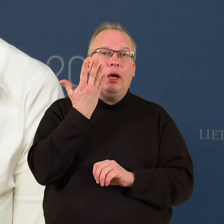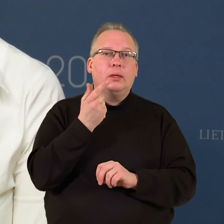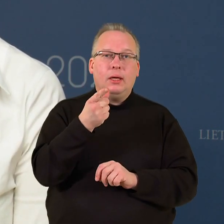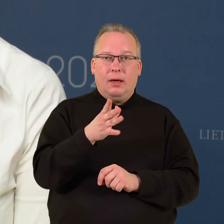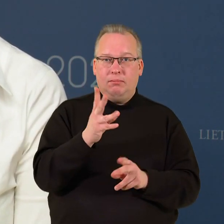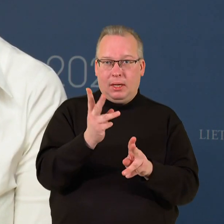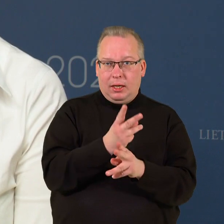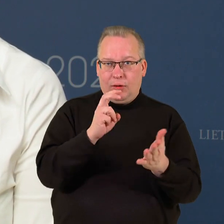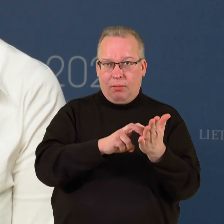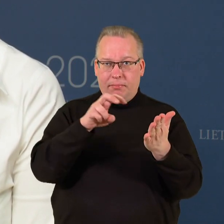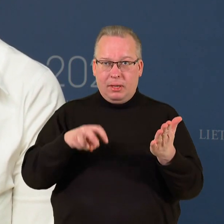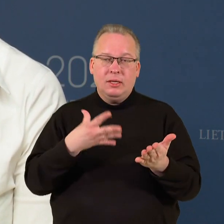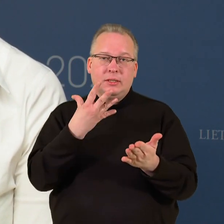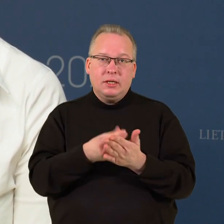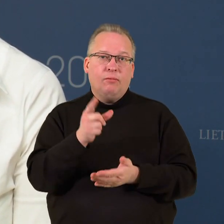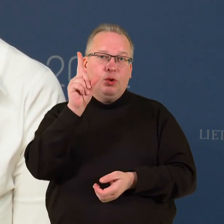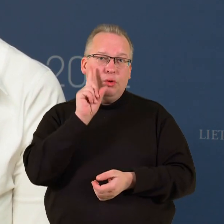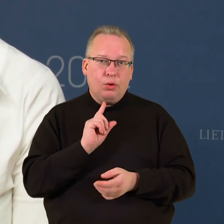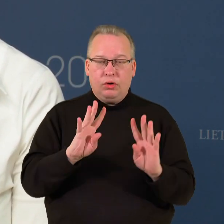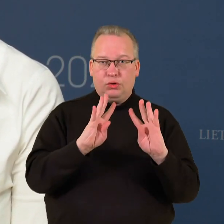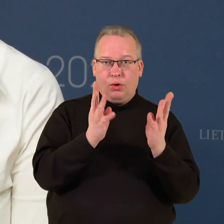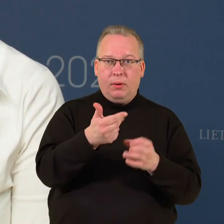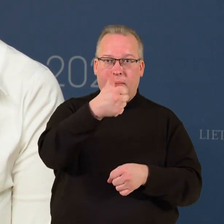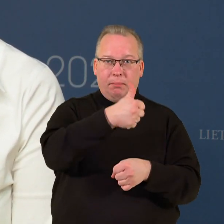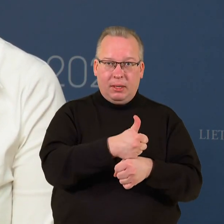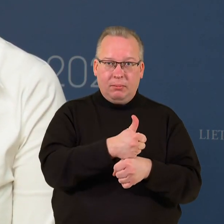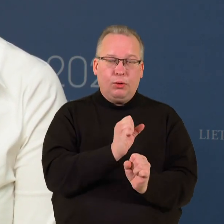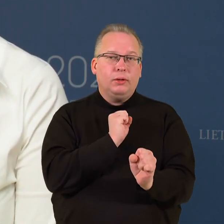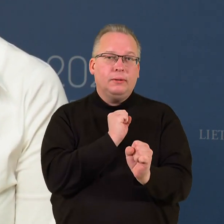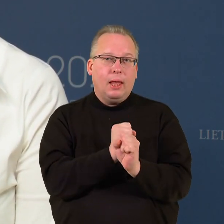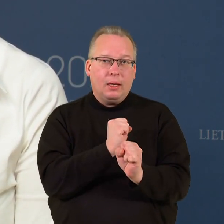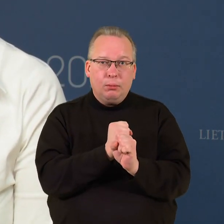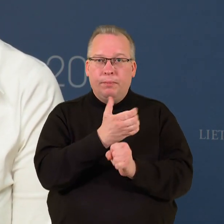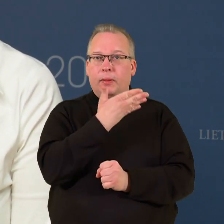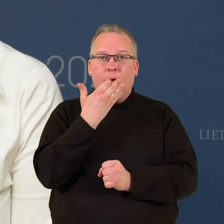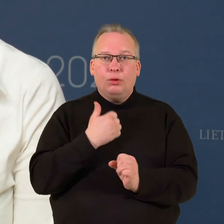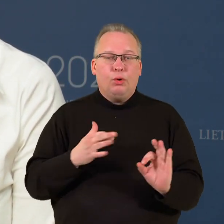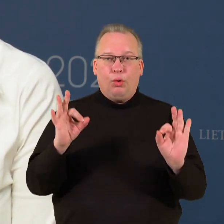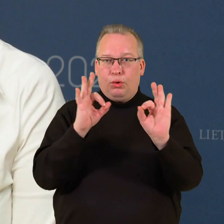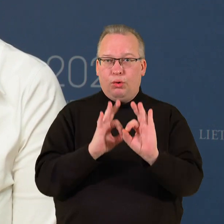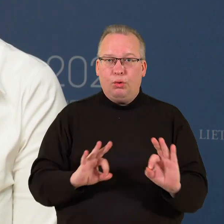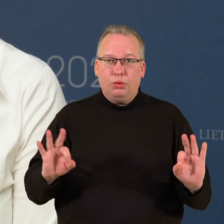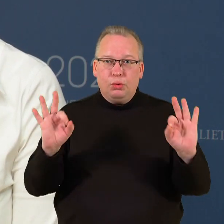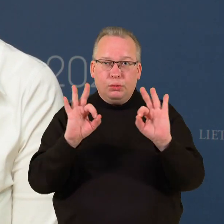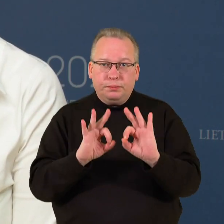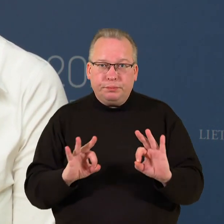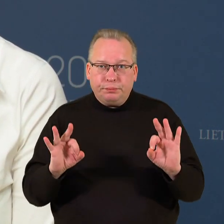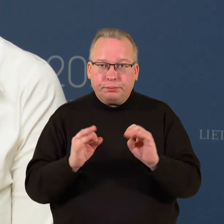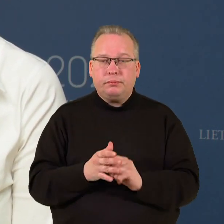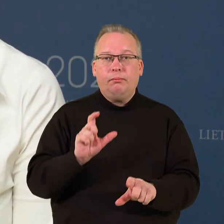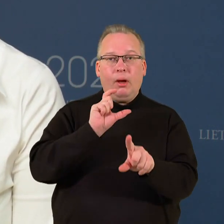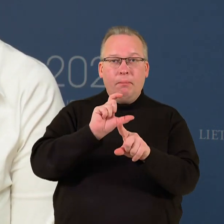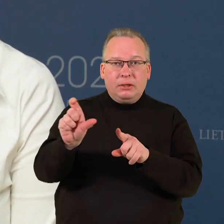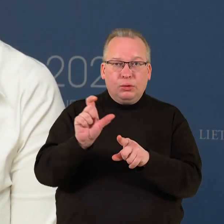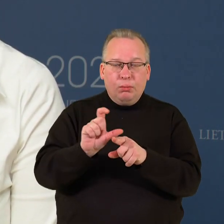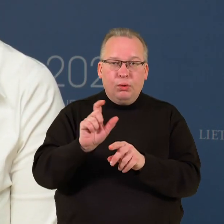teko pasitraukti savo valia iš komiteto pirmininko posto. Neturėjau jokių neimenkiausių pastabų